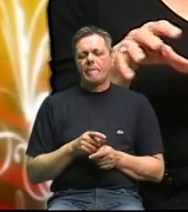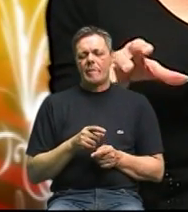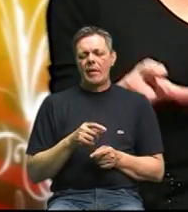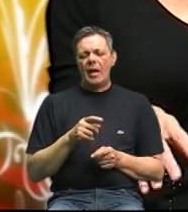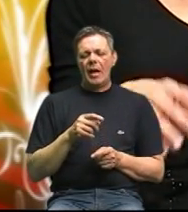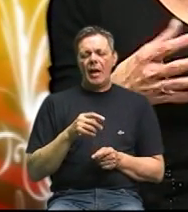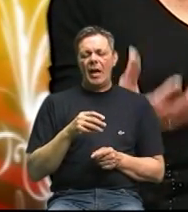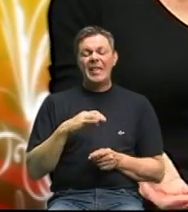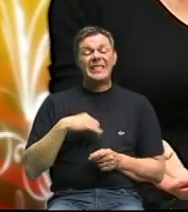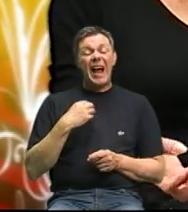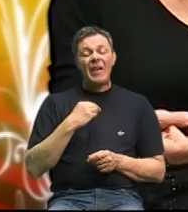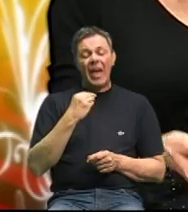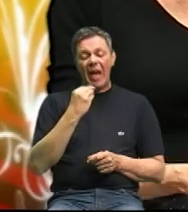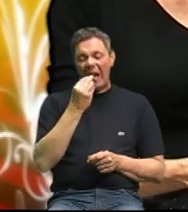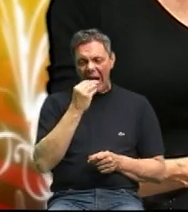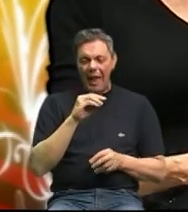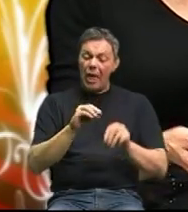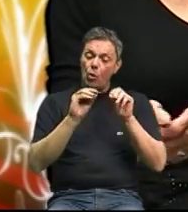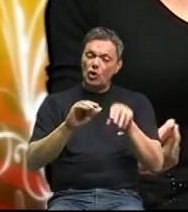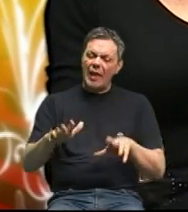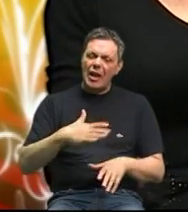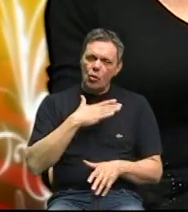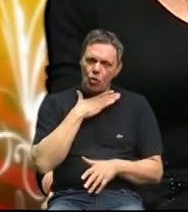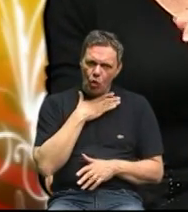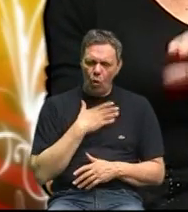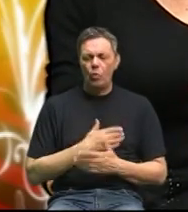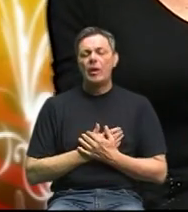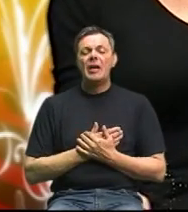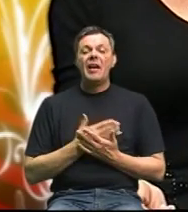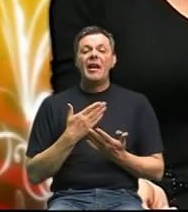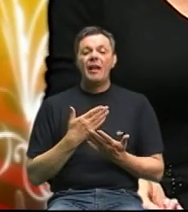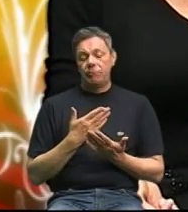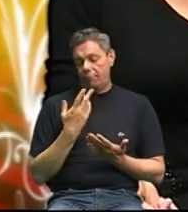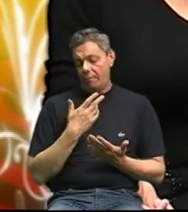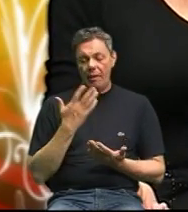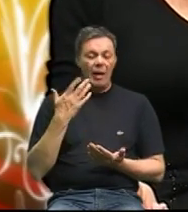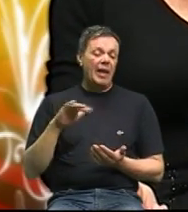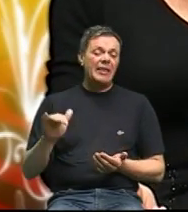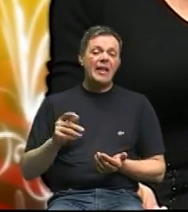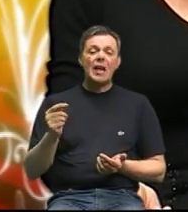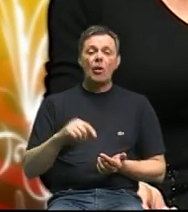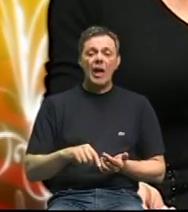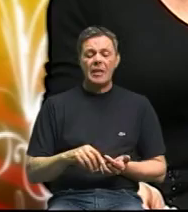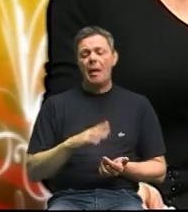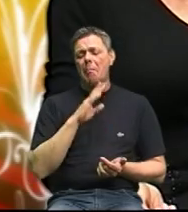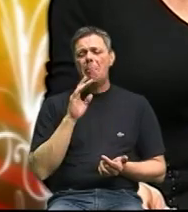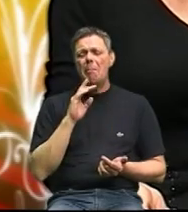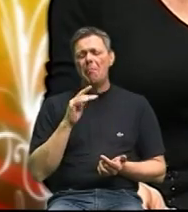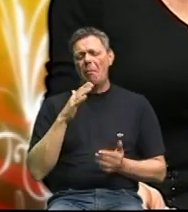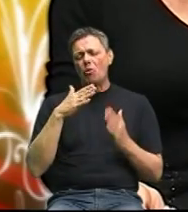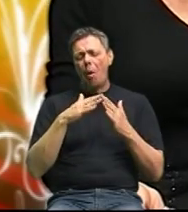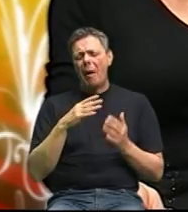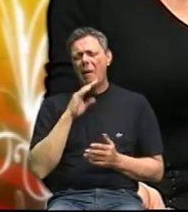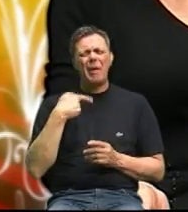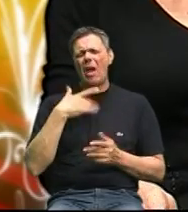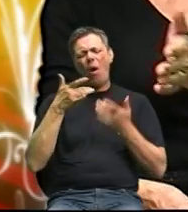učila naše djeca u školi tada djeca dolazija kod kuće i kažu mame mama ja ovo neću